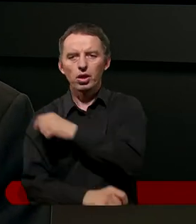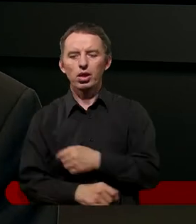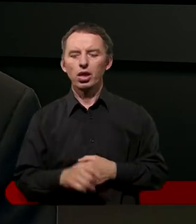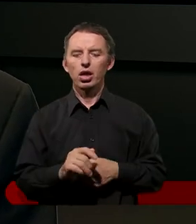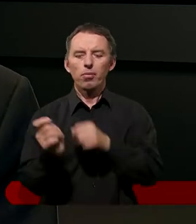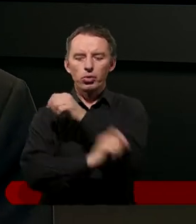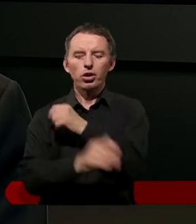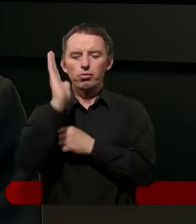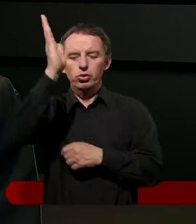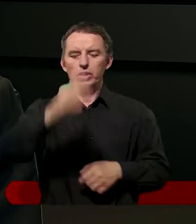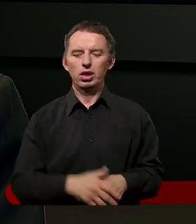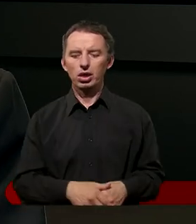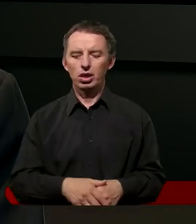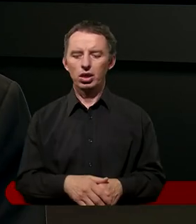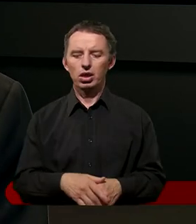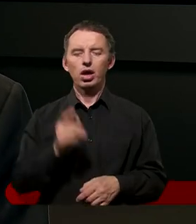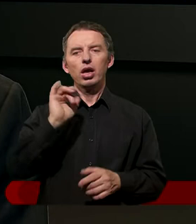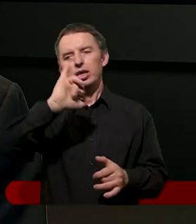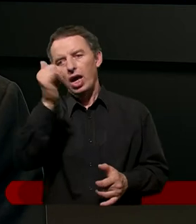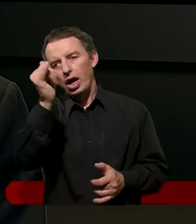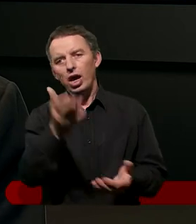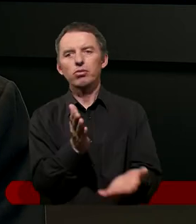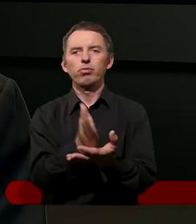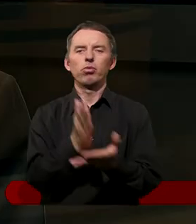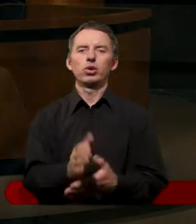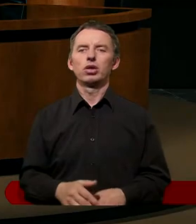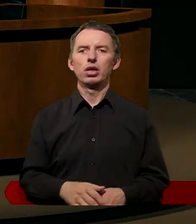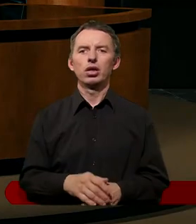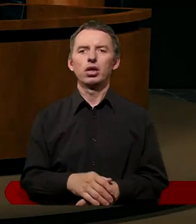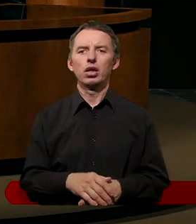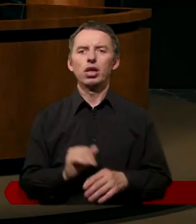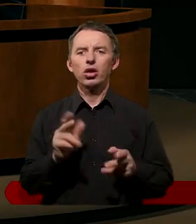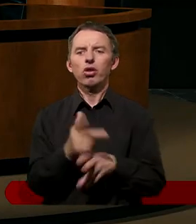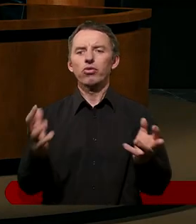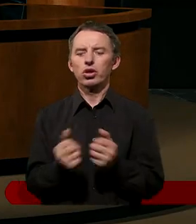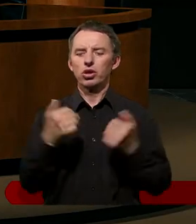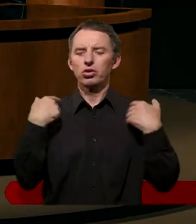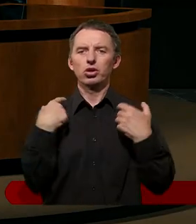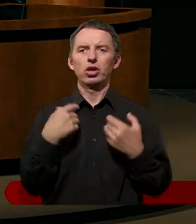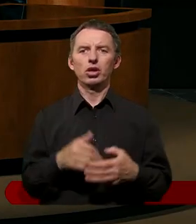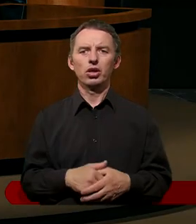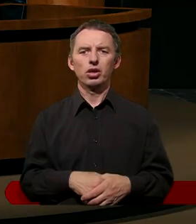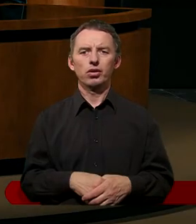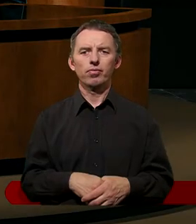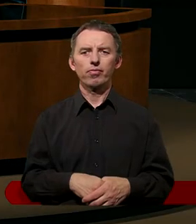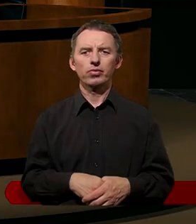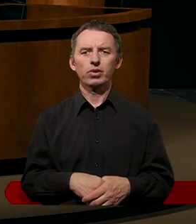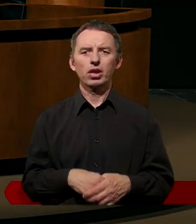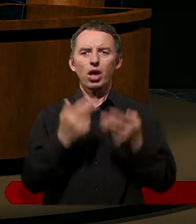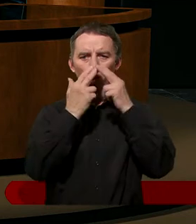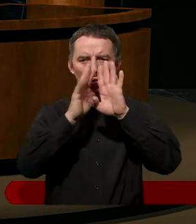a ewentualnie później jakaś pomoc. To zależy jeszcze całe szczęście, jeżeli